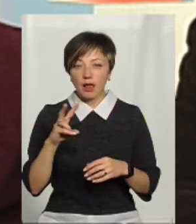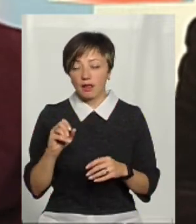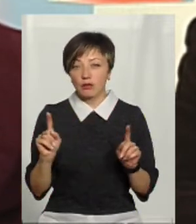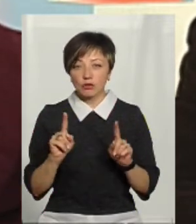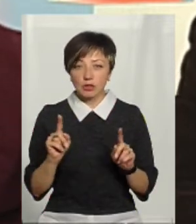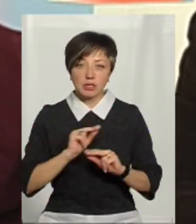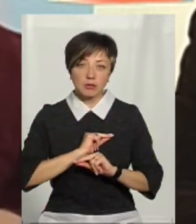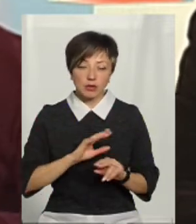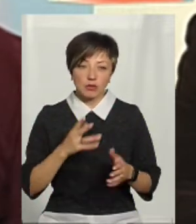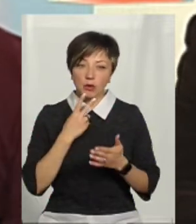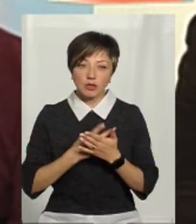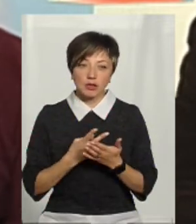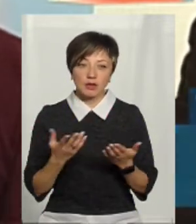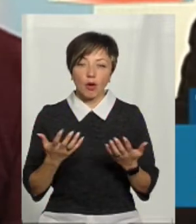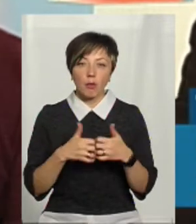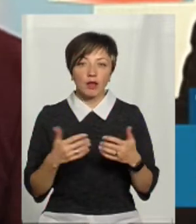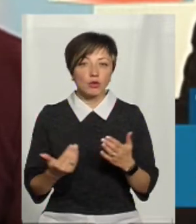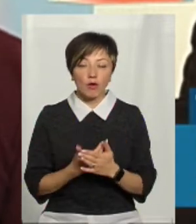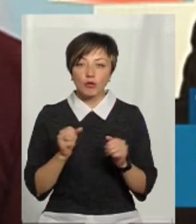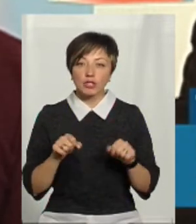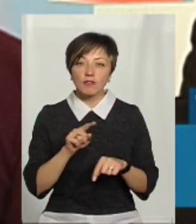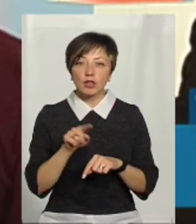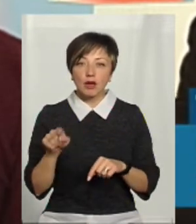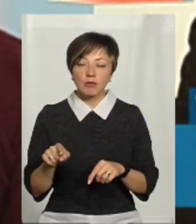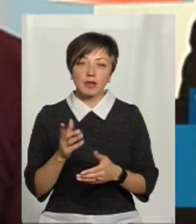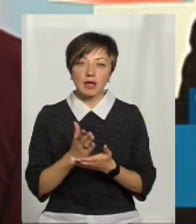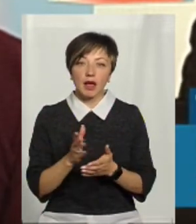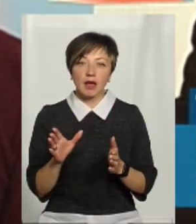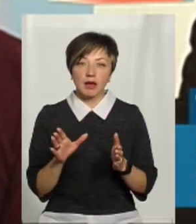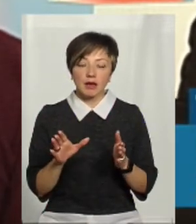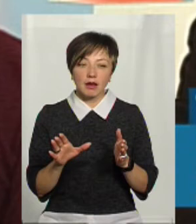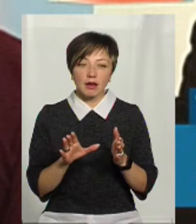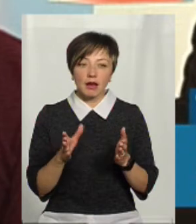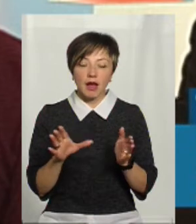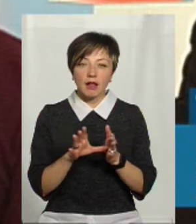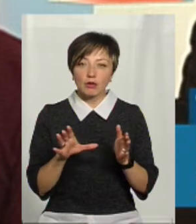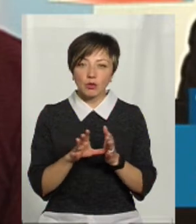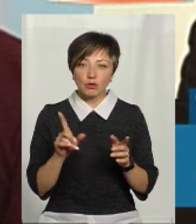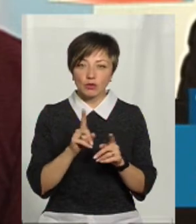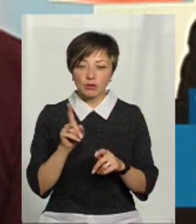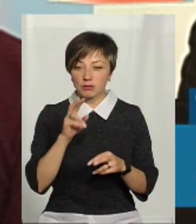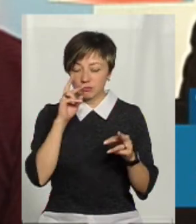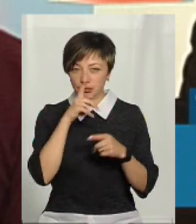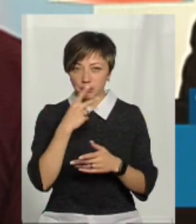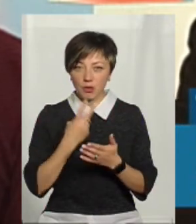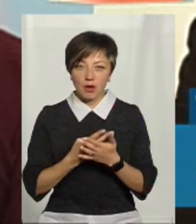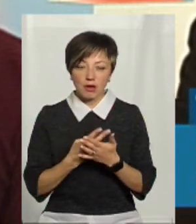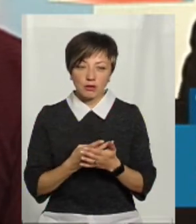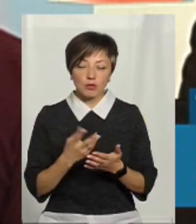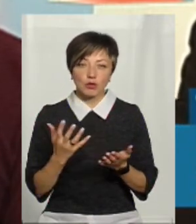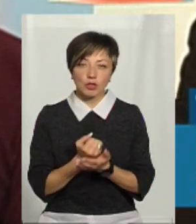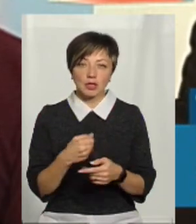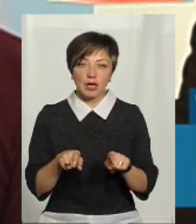десь щось, ну, бачите, хоч обладнання на нове, можливо, там стоять електроди, можливо, якийсь з електродів показував, щось неправильне. І